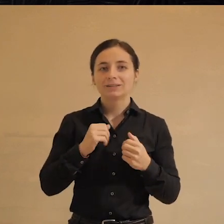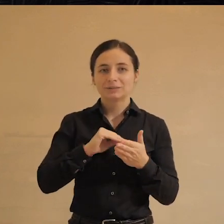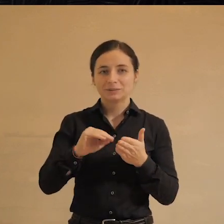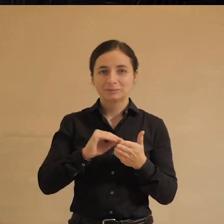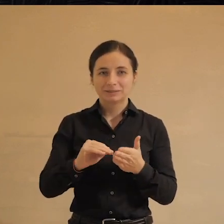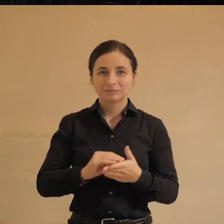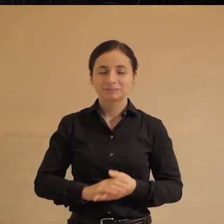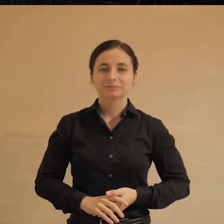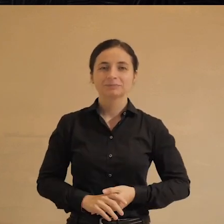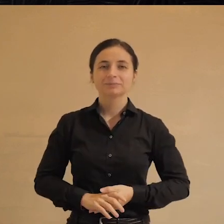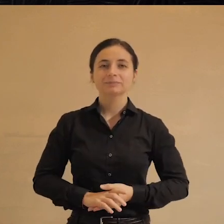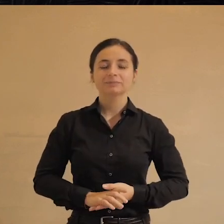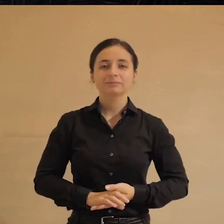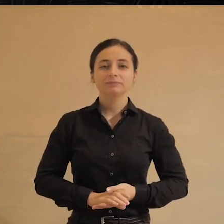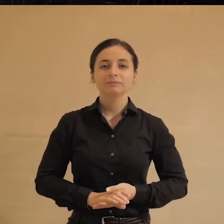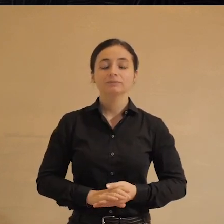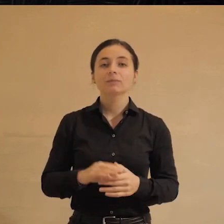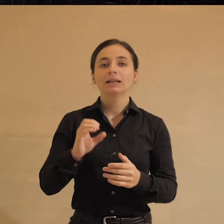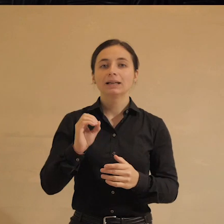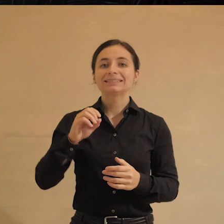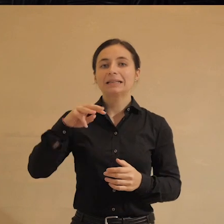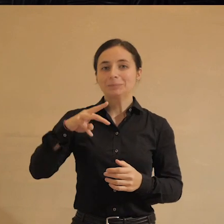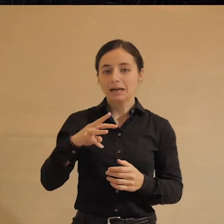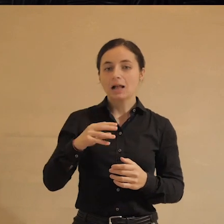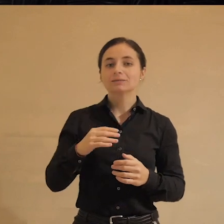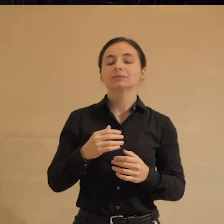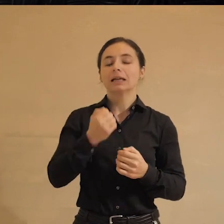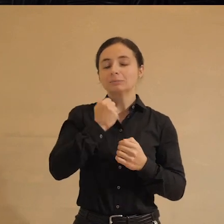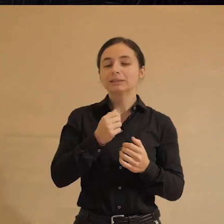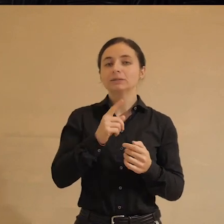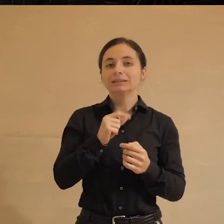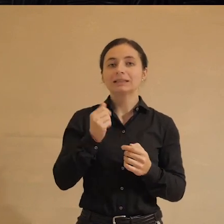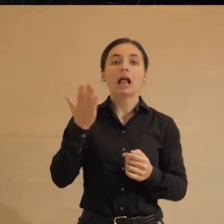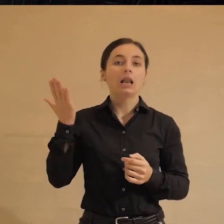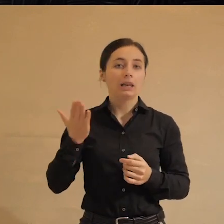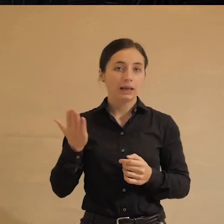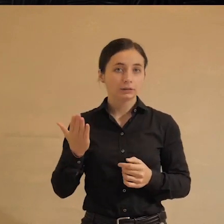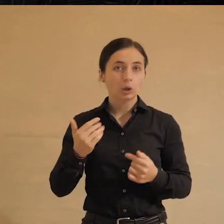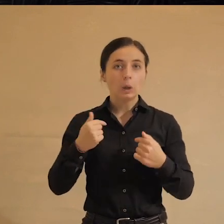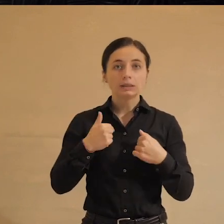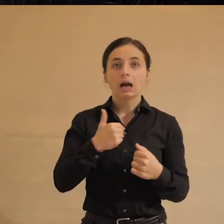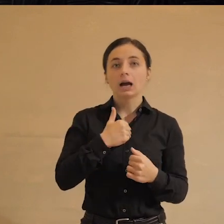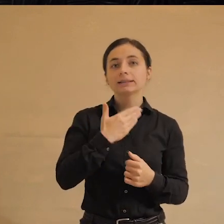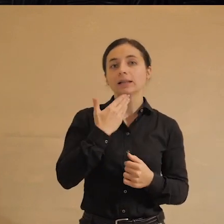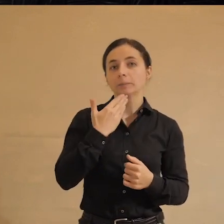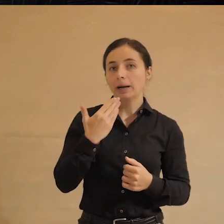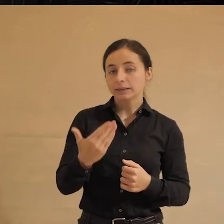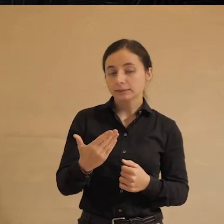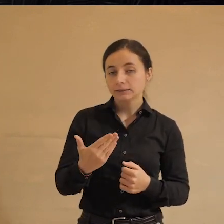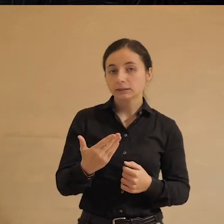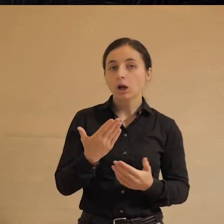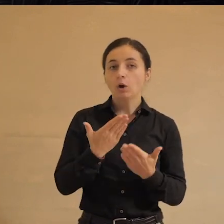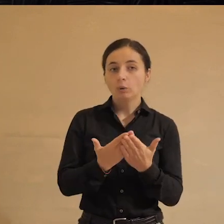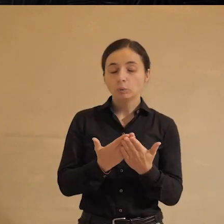написали на меня жалобу. Екатерина Михайловна, спасибо вам большое за лекцию. Я хотел спросить.